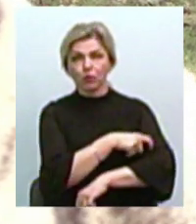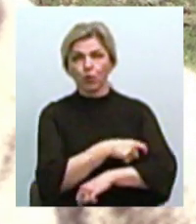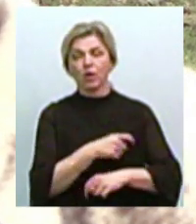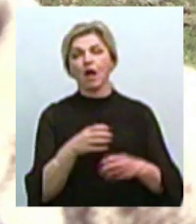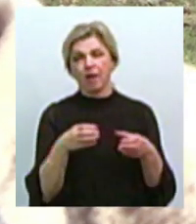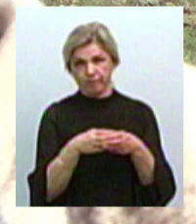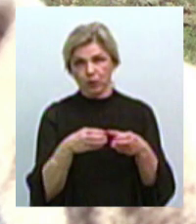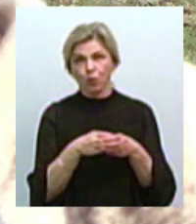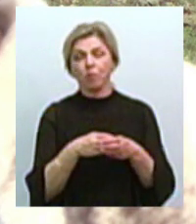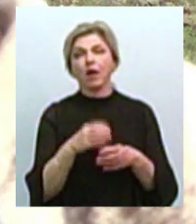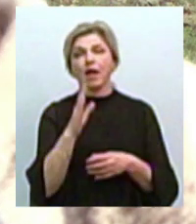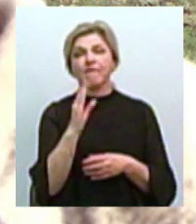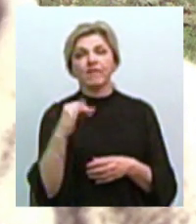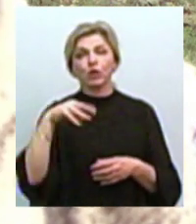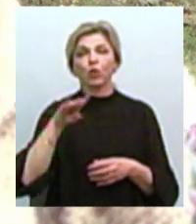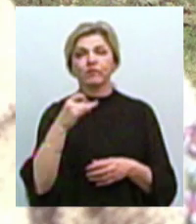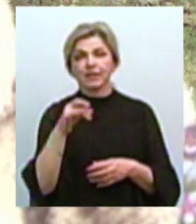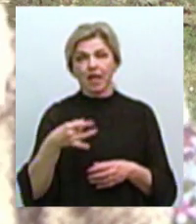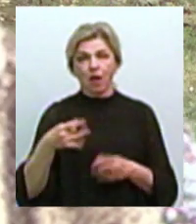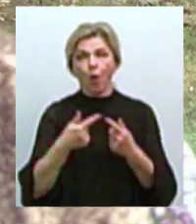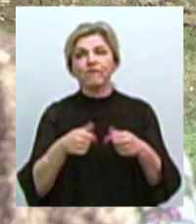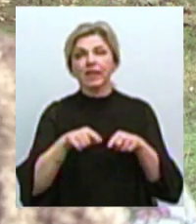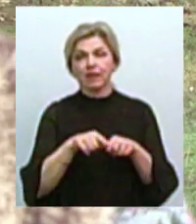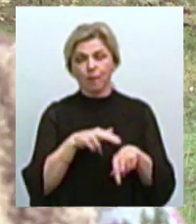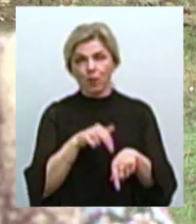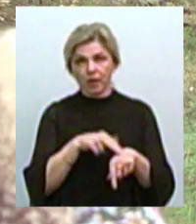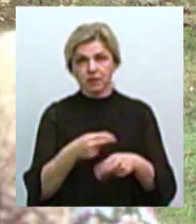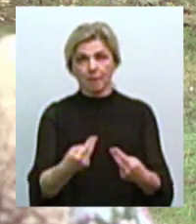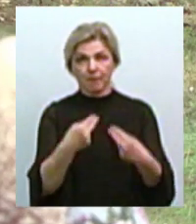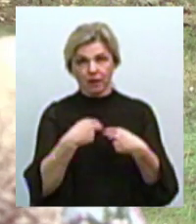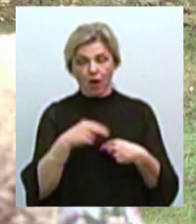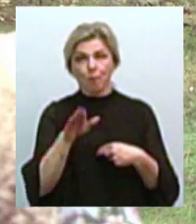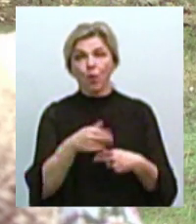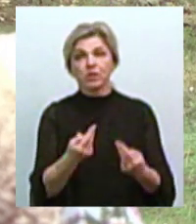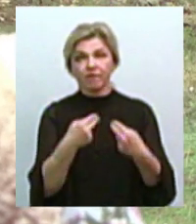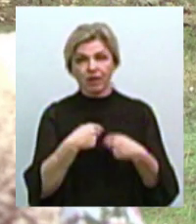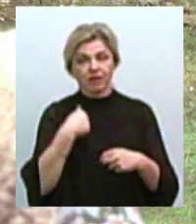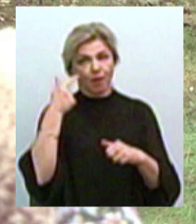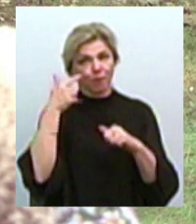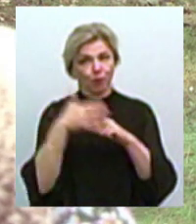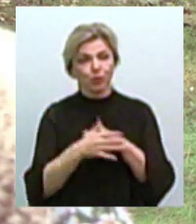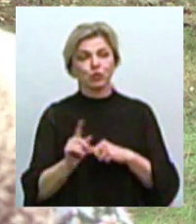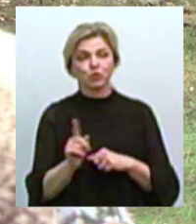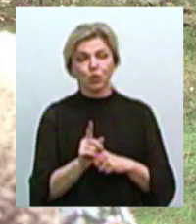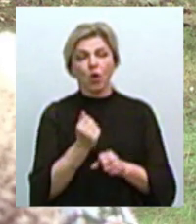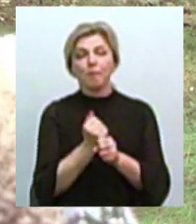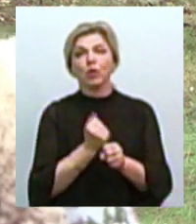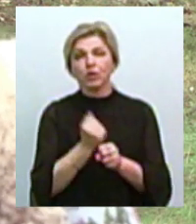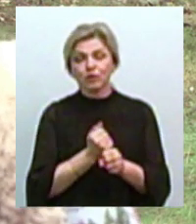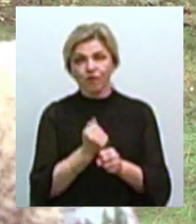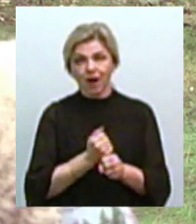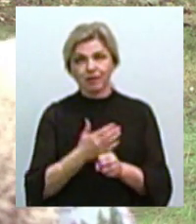відділення поліції. Приїхали і після їхньої візиту я зрозуміла, що відпрацювання моєго,